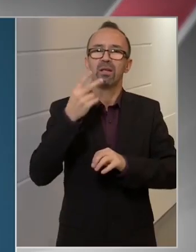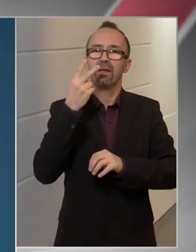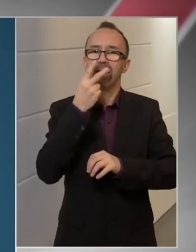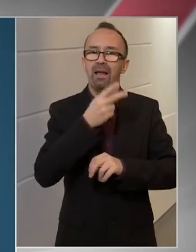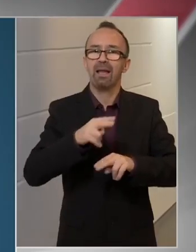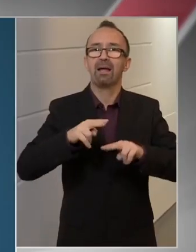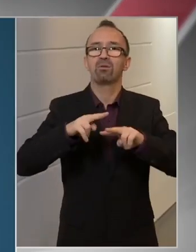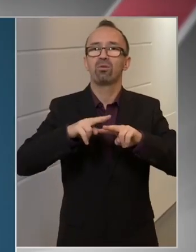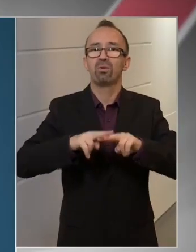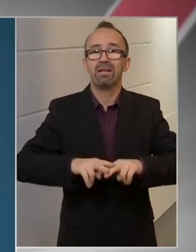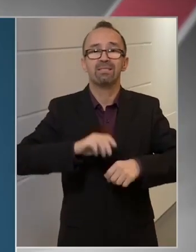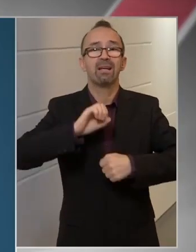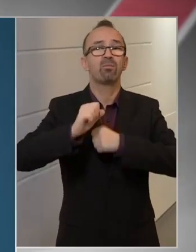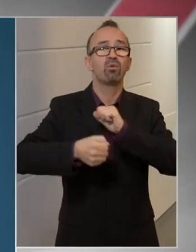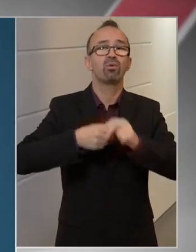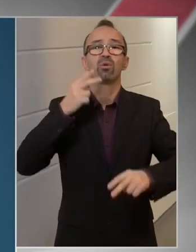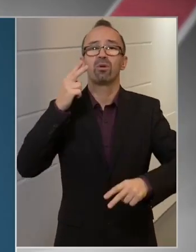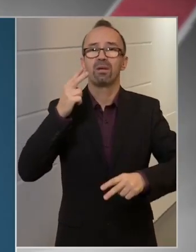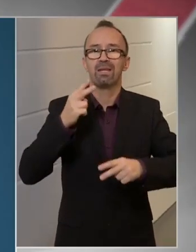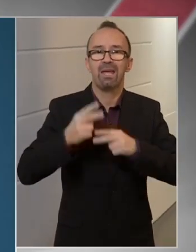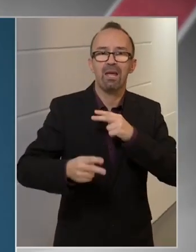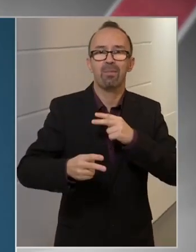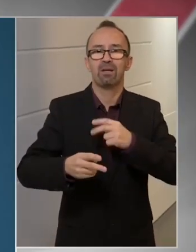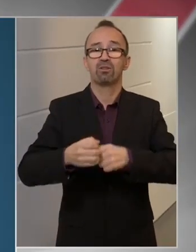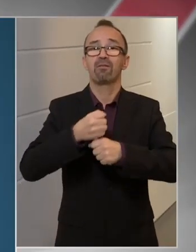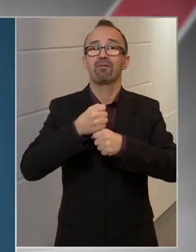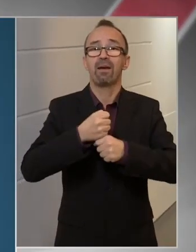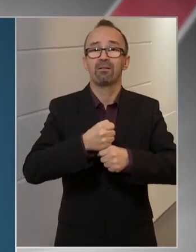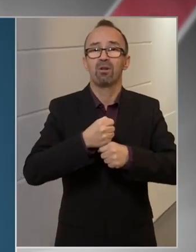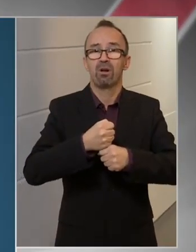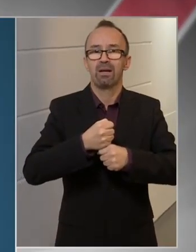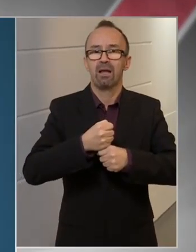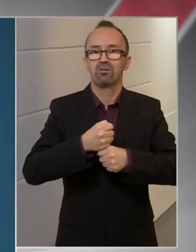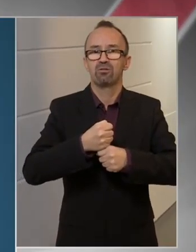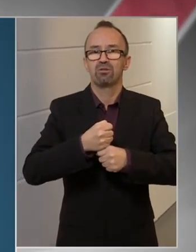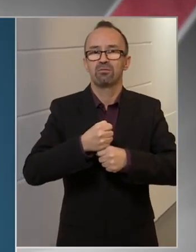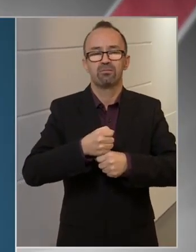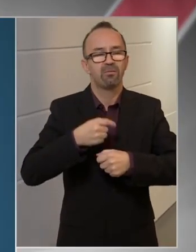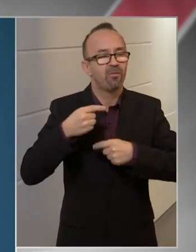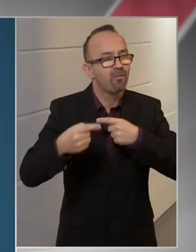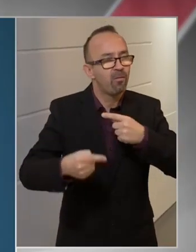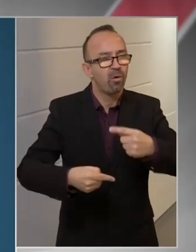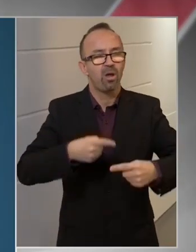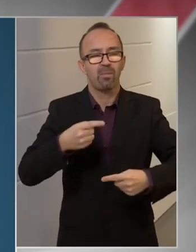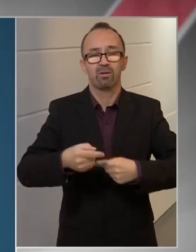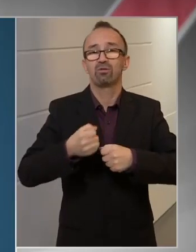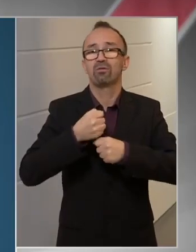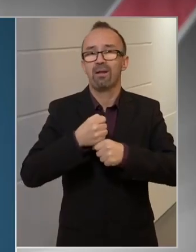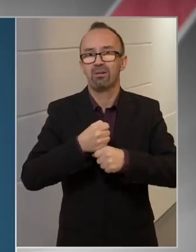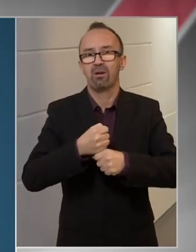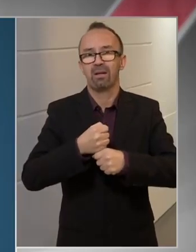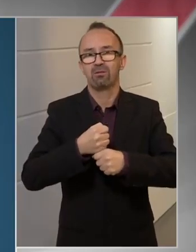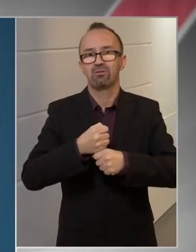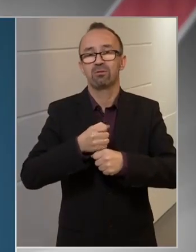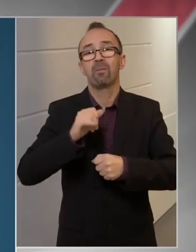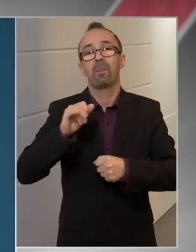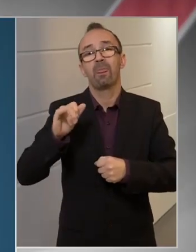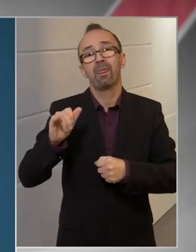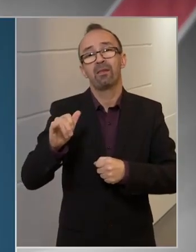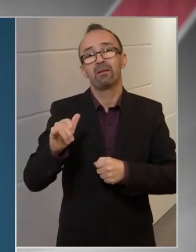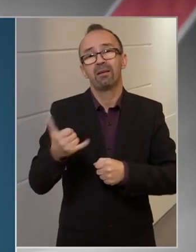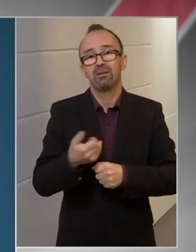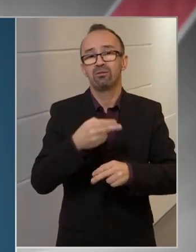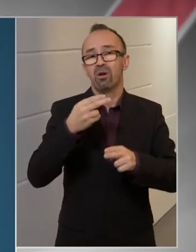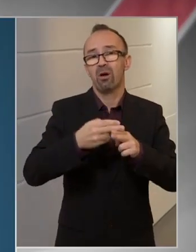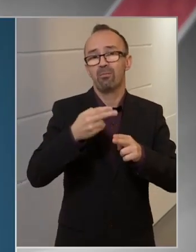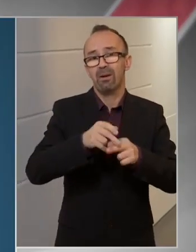ellátórendszer működő képességének a fenntartása, a folyamatos fenntartása, és a